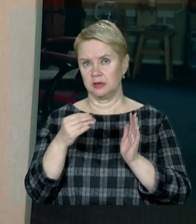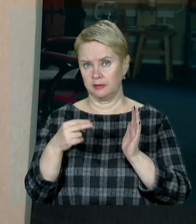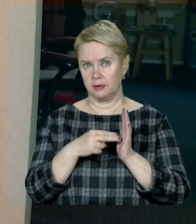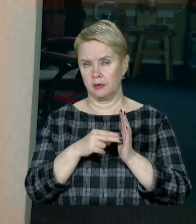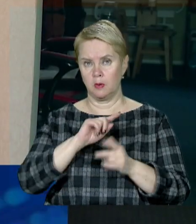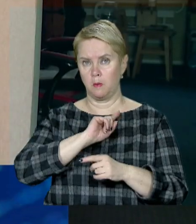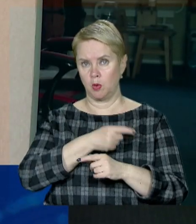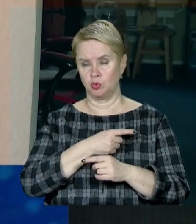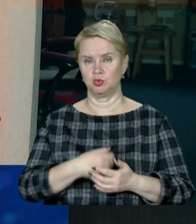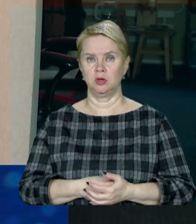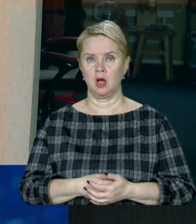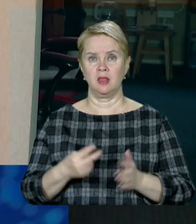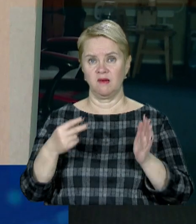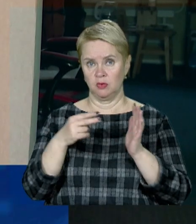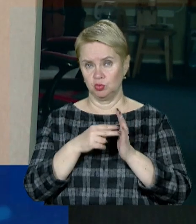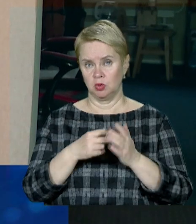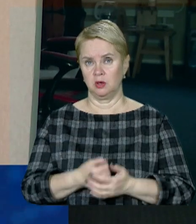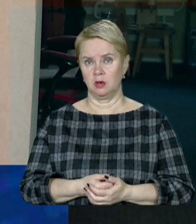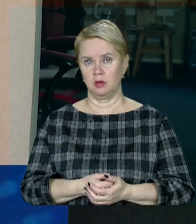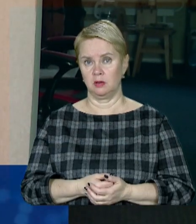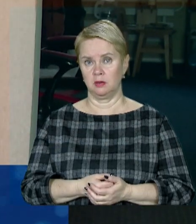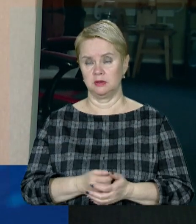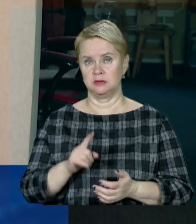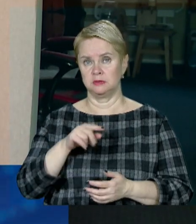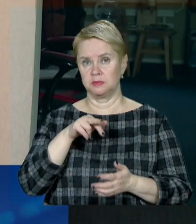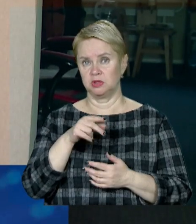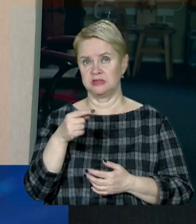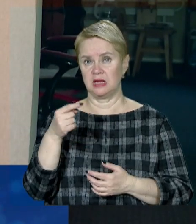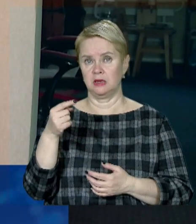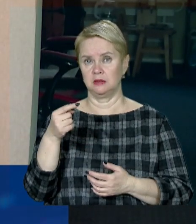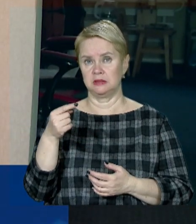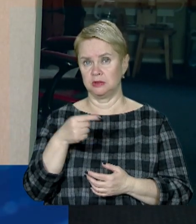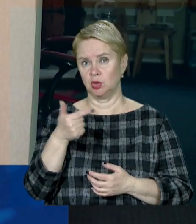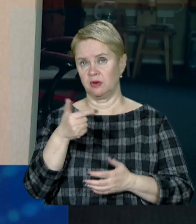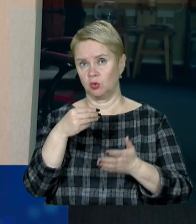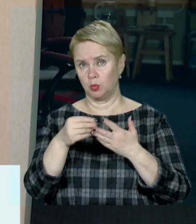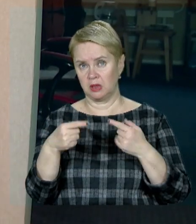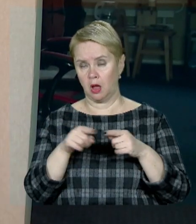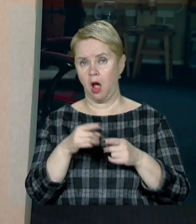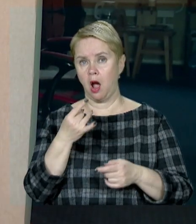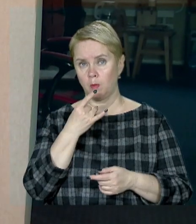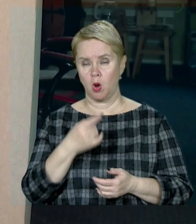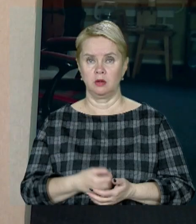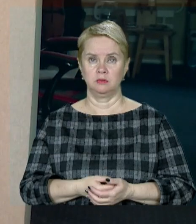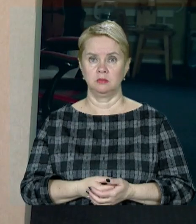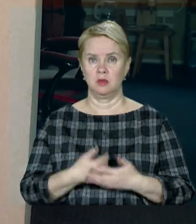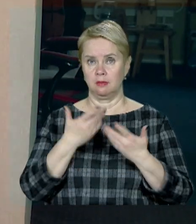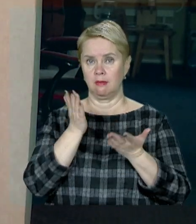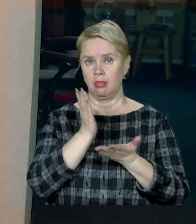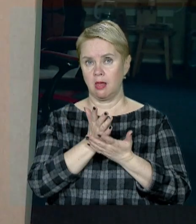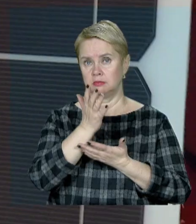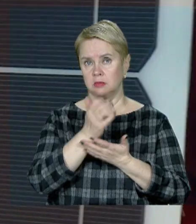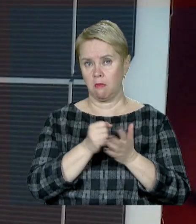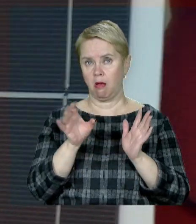потужні пристрої ви не включити, але пішли там за тисячу приблизно гривень купили такий акумулятор і у вас є